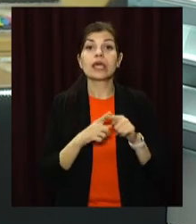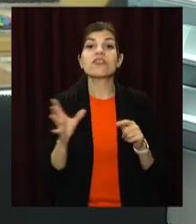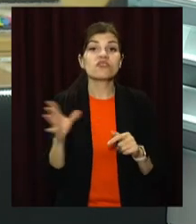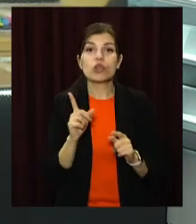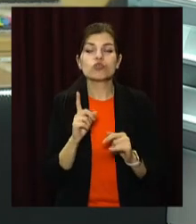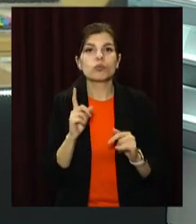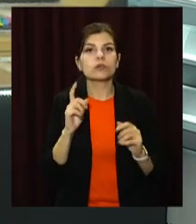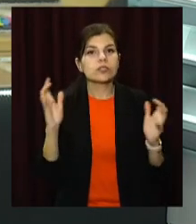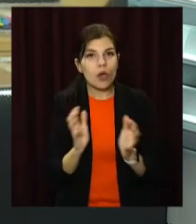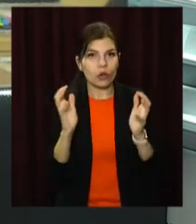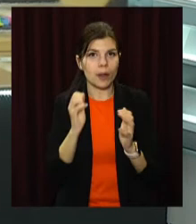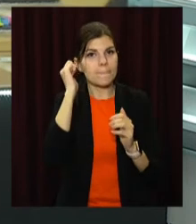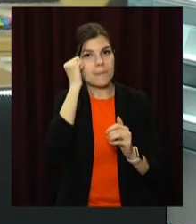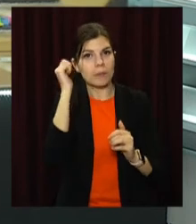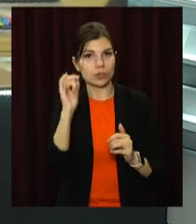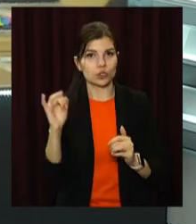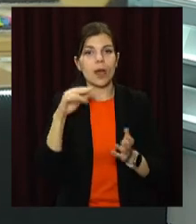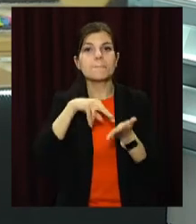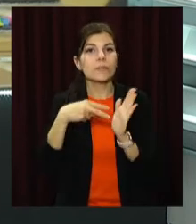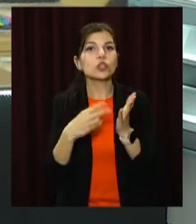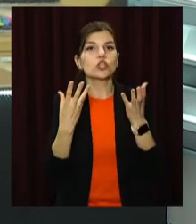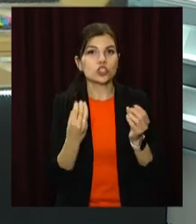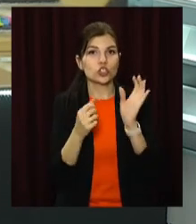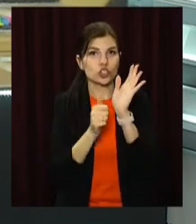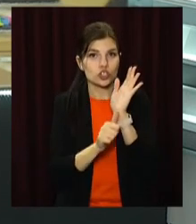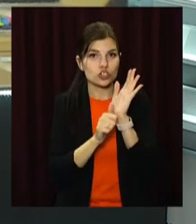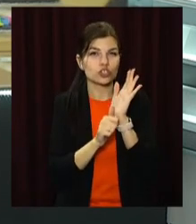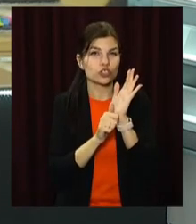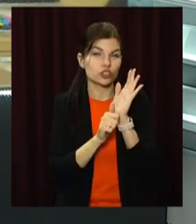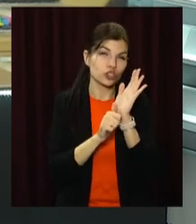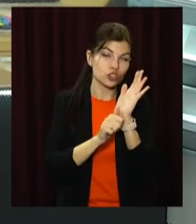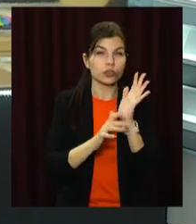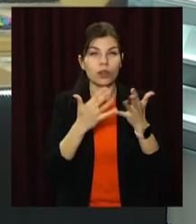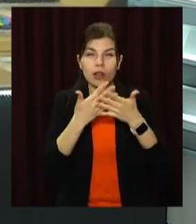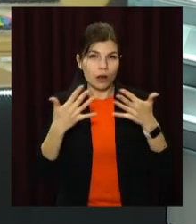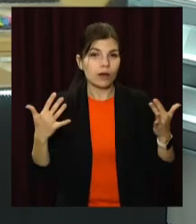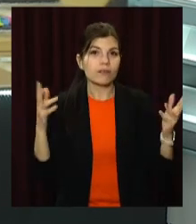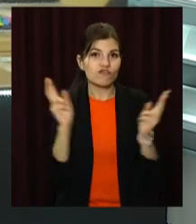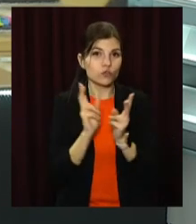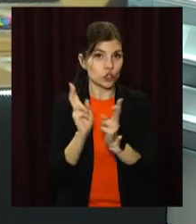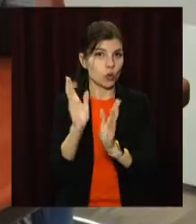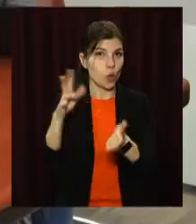збереження історичної пам'яті. Запланували ще шість десятків заходів. Подробиці далі в сюжеті.